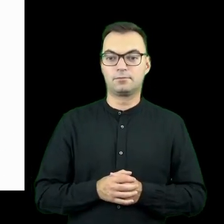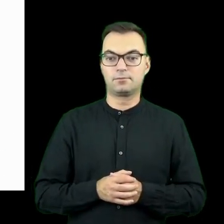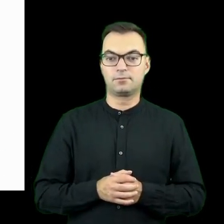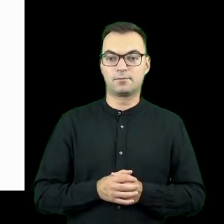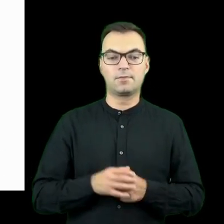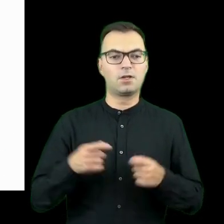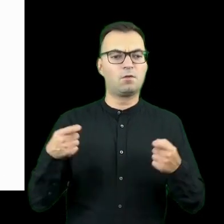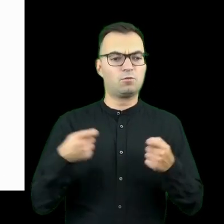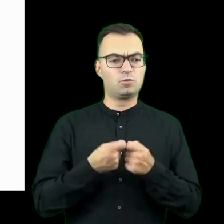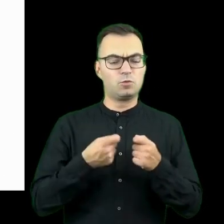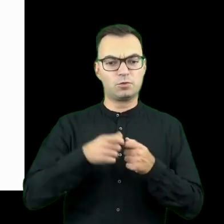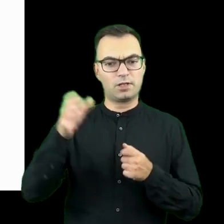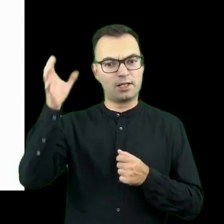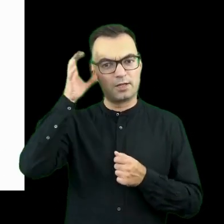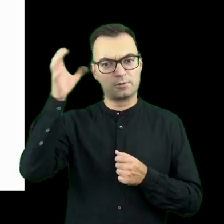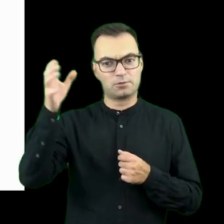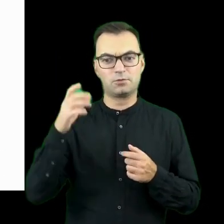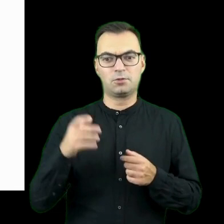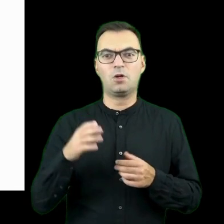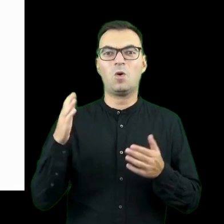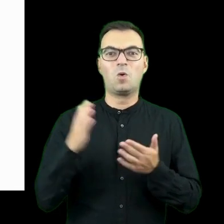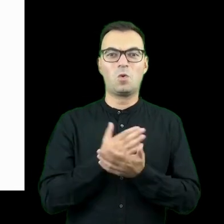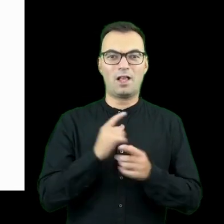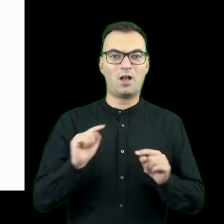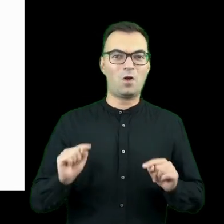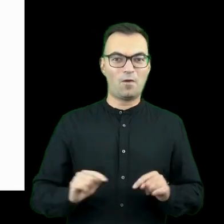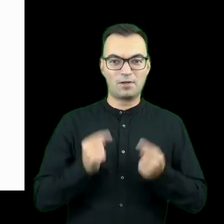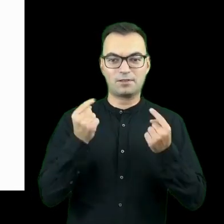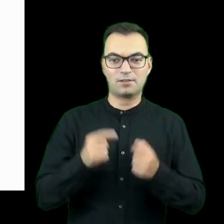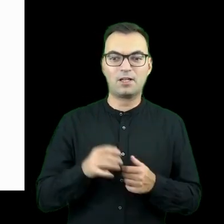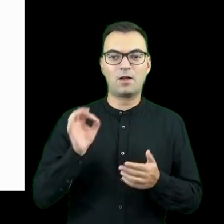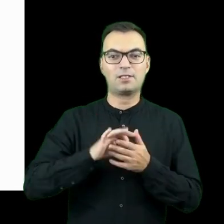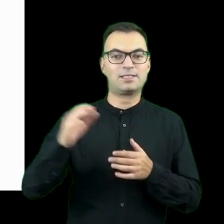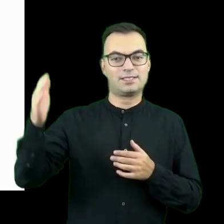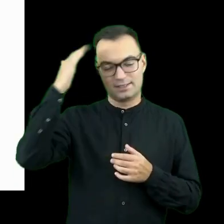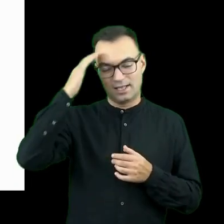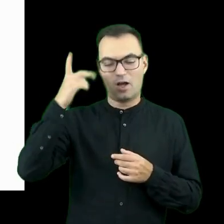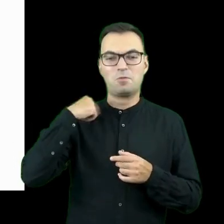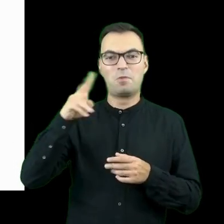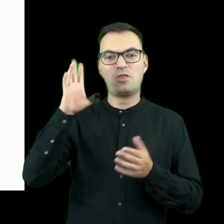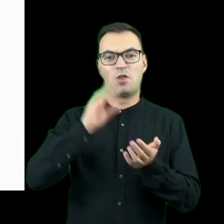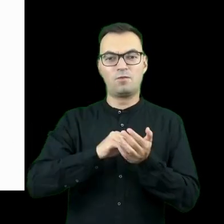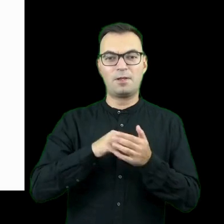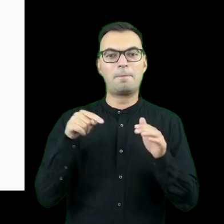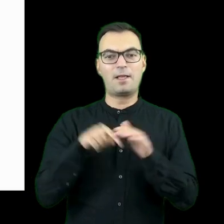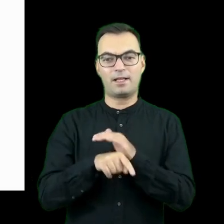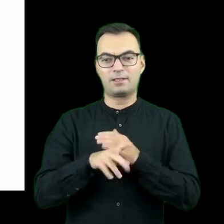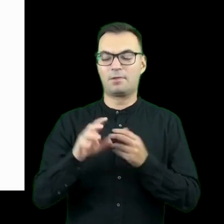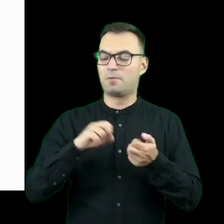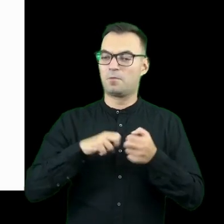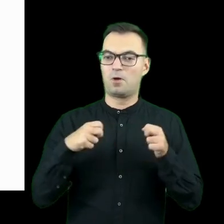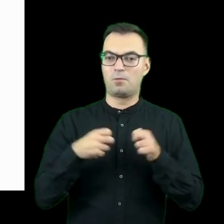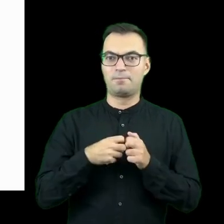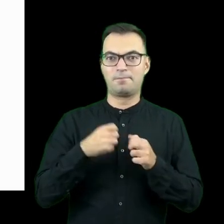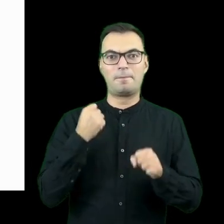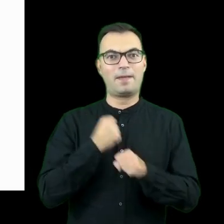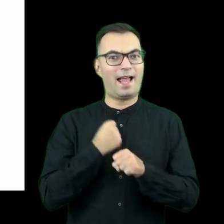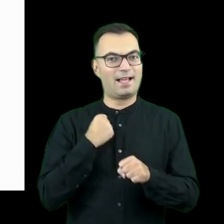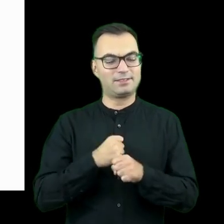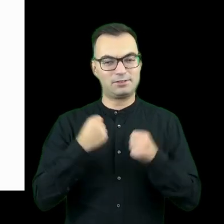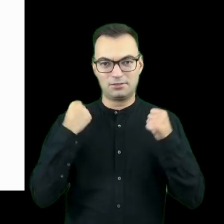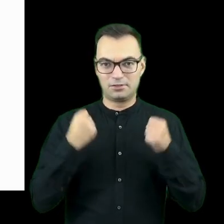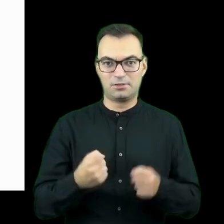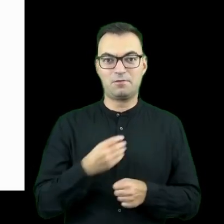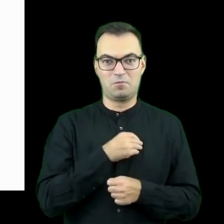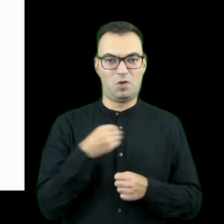jedna z współtwórczyń kuchni konfliktu. Znała osobę z doświadczeniem migrańskim, która miała ogromny problem ze znalezieniem pracy.